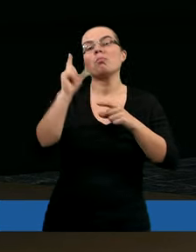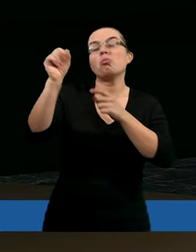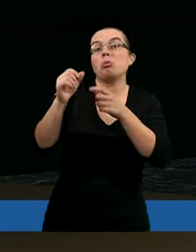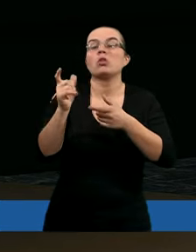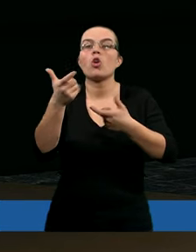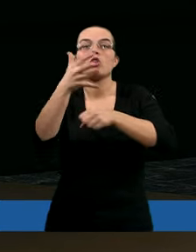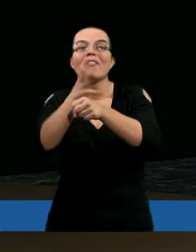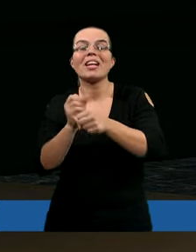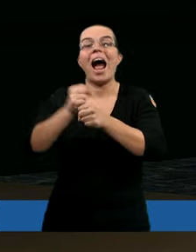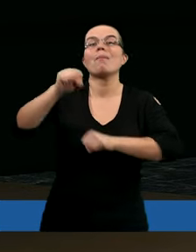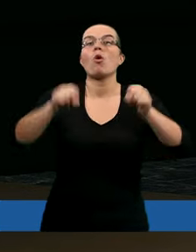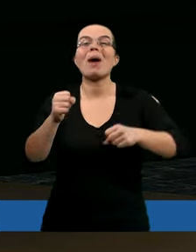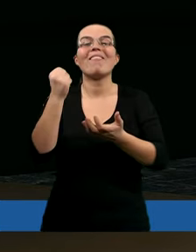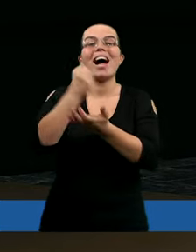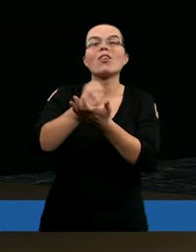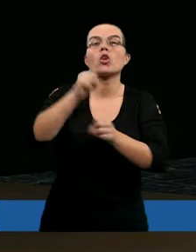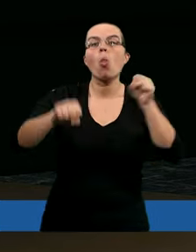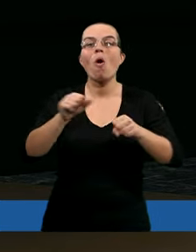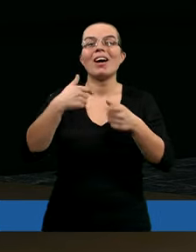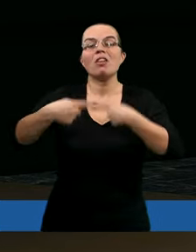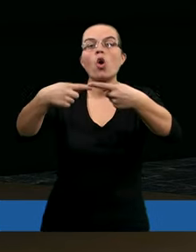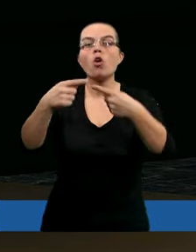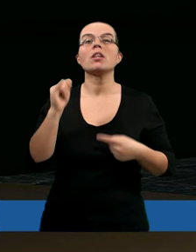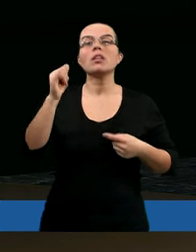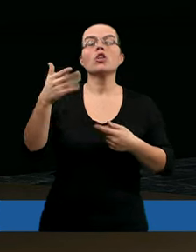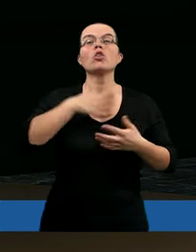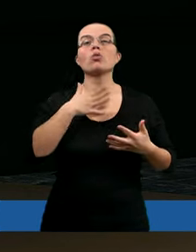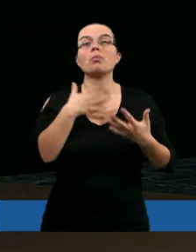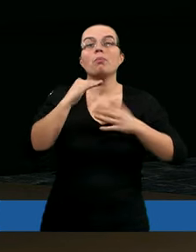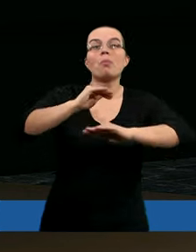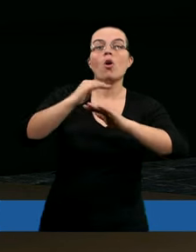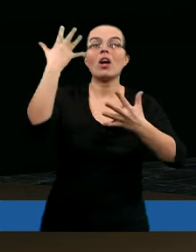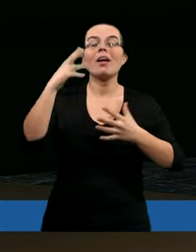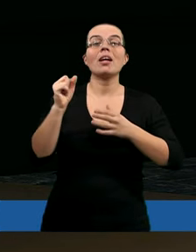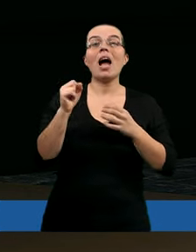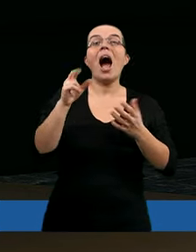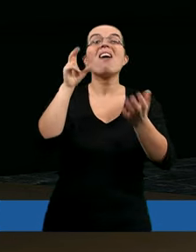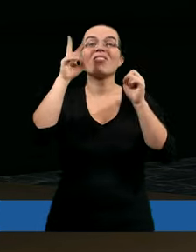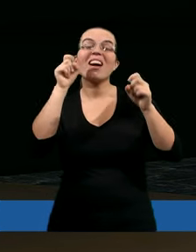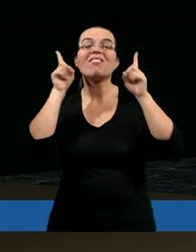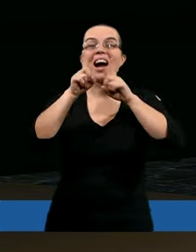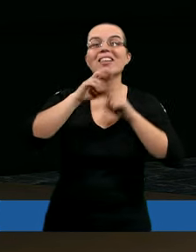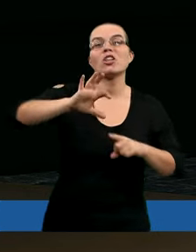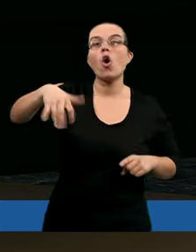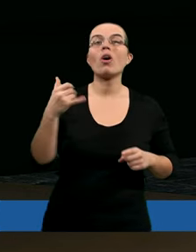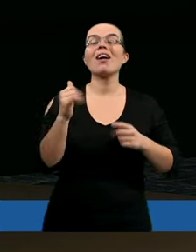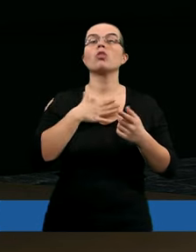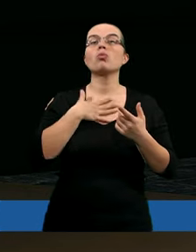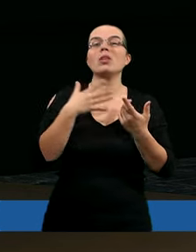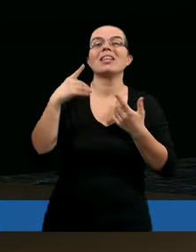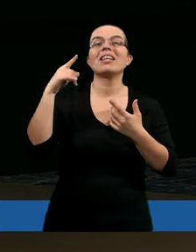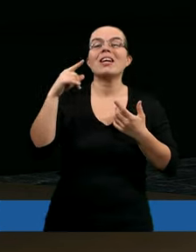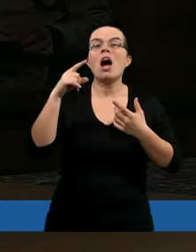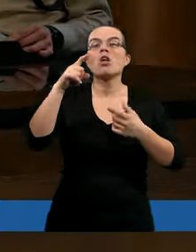albo jakaś rozprawa sądowa się toczy, to wtedy już wszyscy od razu machają rękami i mówią, że a, no tak faktycznie nakradł się, albo coś tam złego